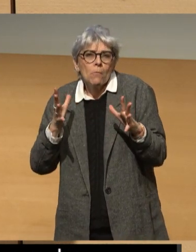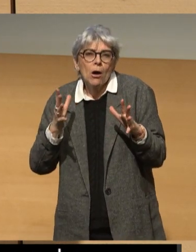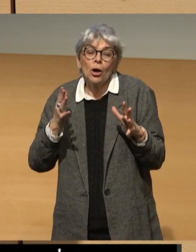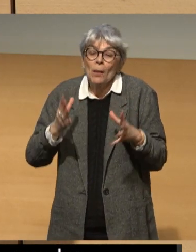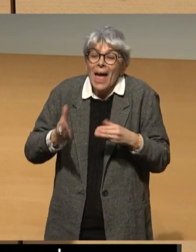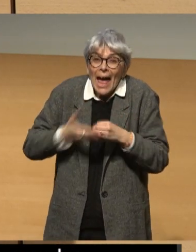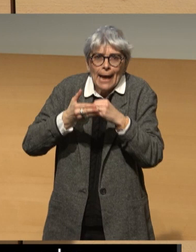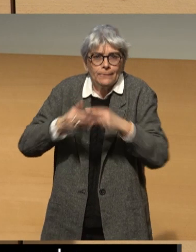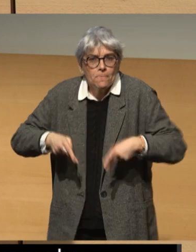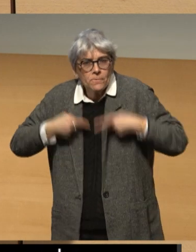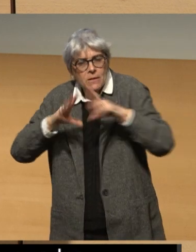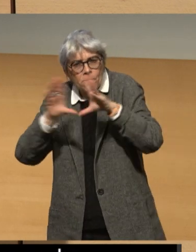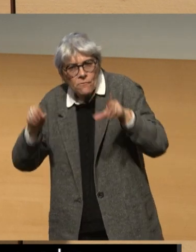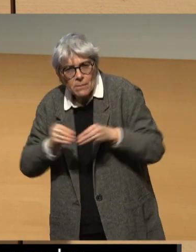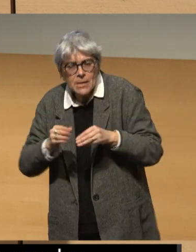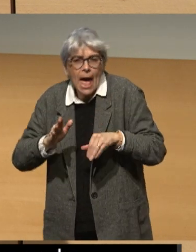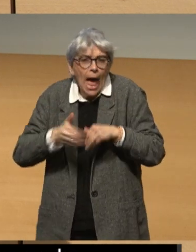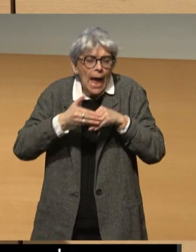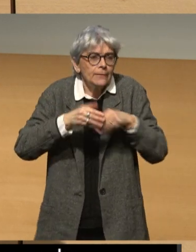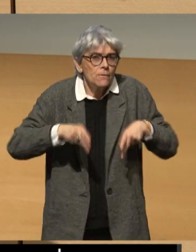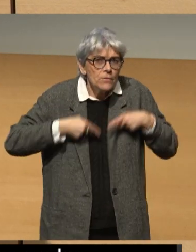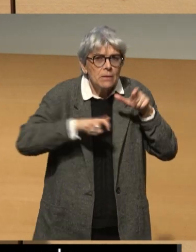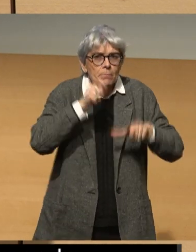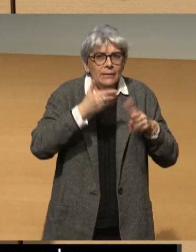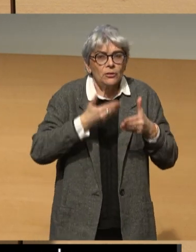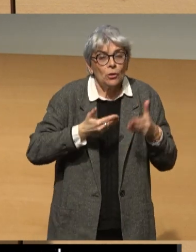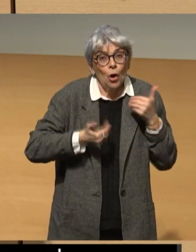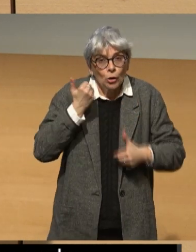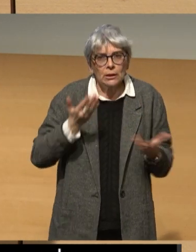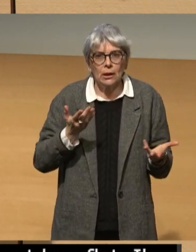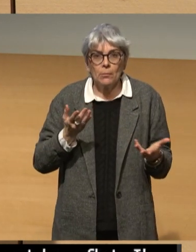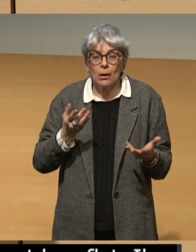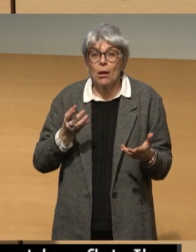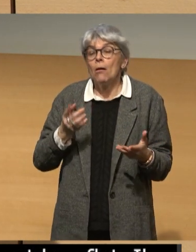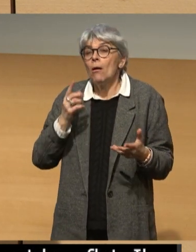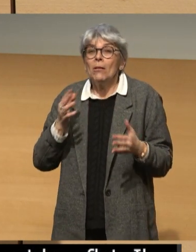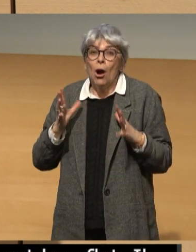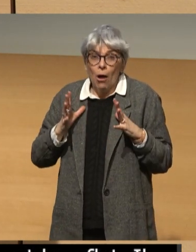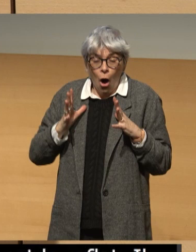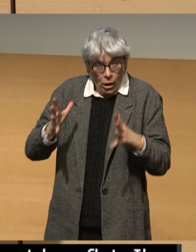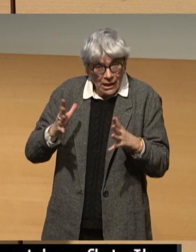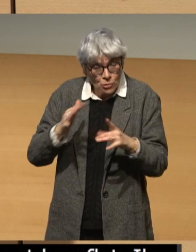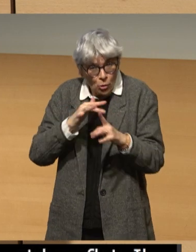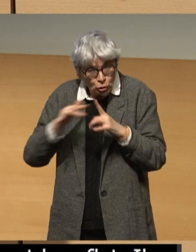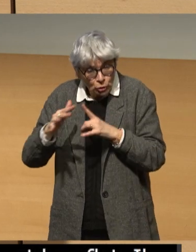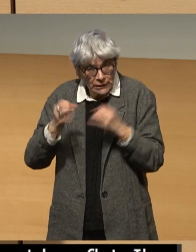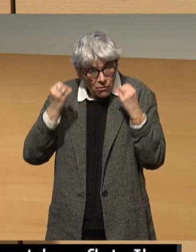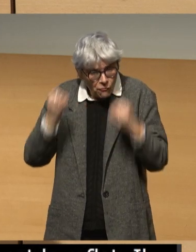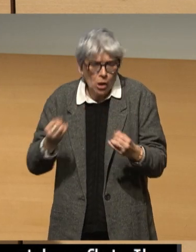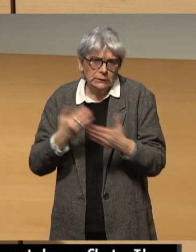familles, la vie des personnes handicapées, si elle est au service de projets qui portent un engagement social fort